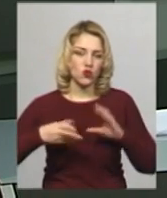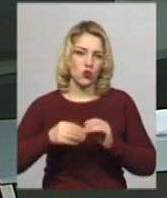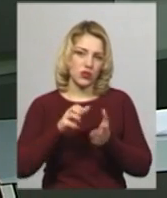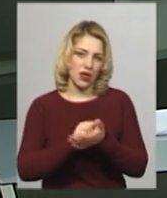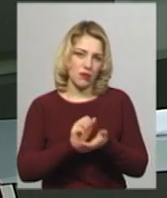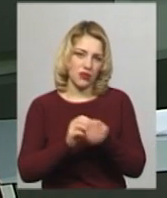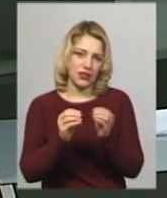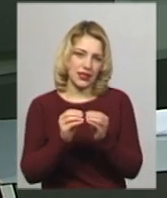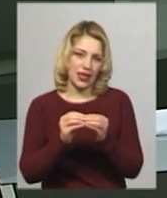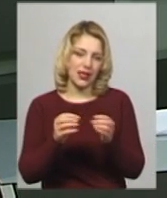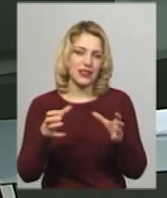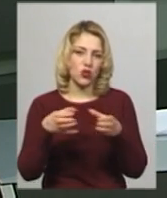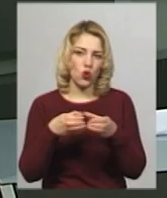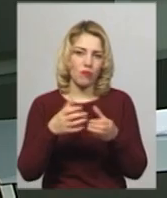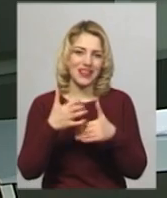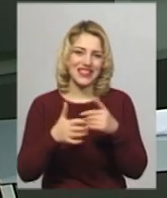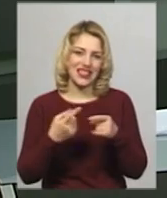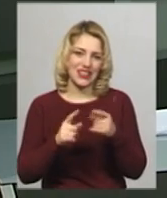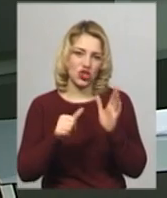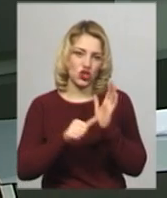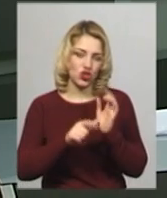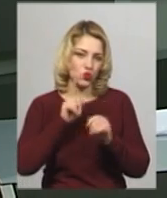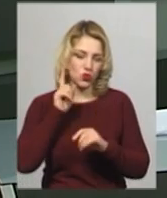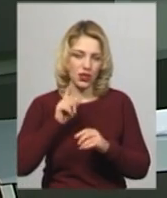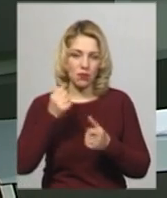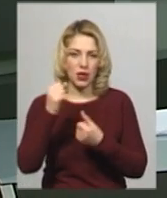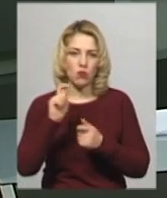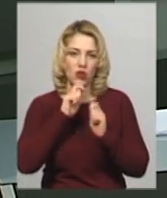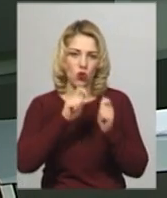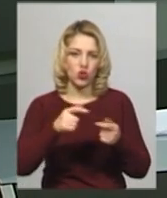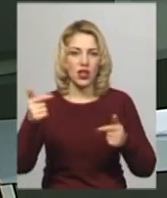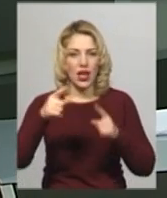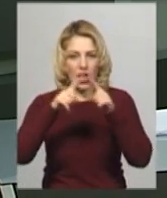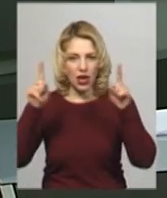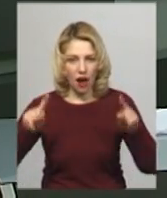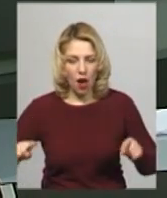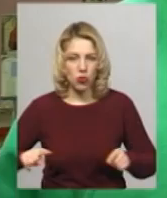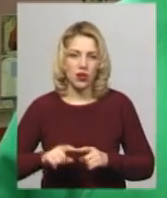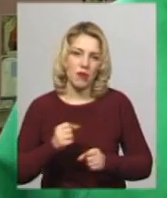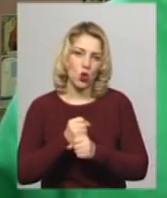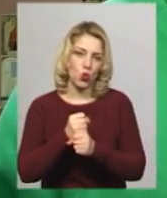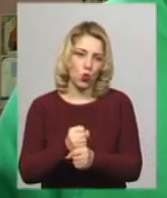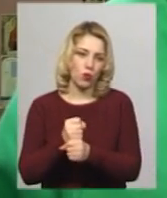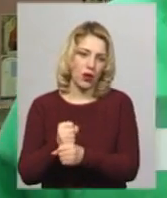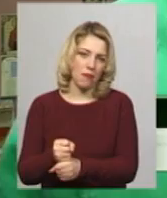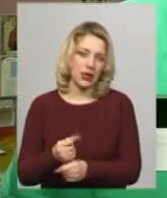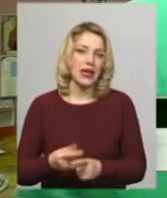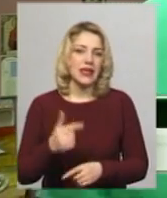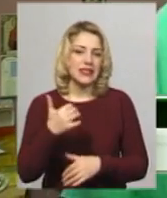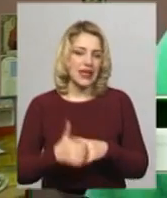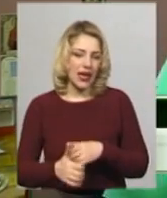10 команд, серед них 6 – юнаки. Переможців нагороджували грамотами та кубками. Серед дівчатів